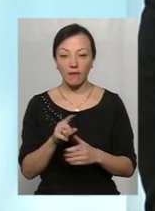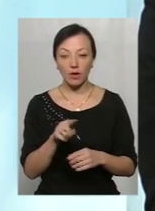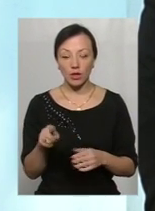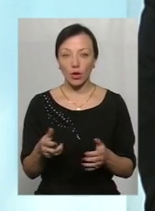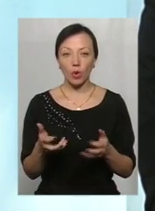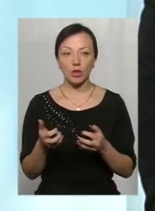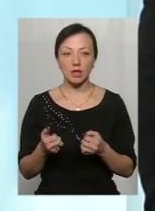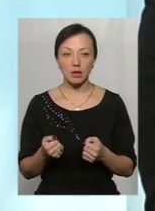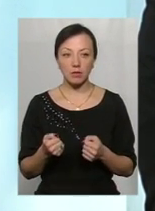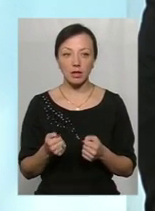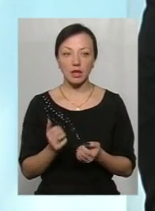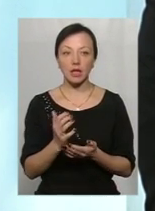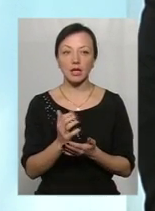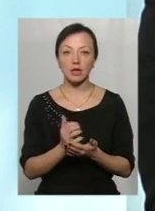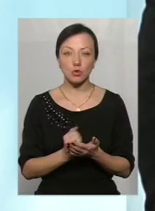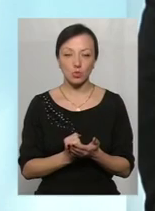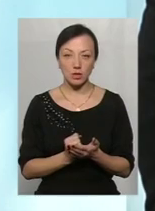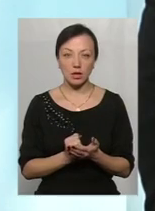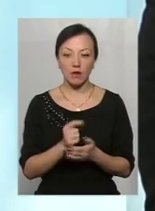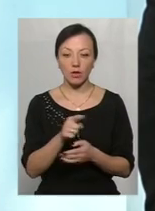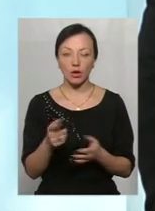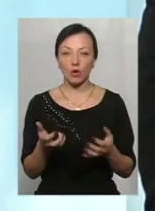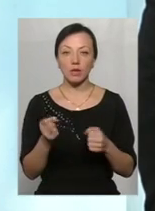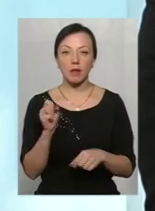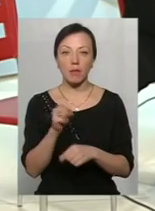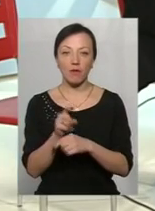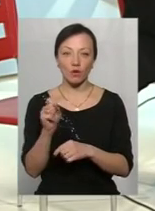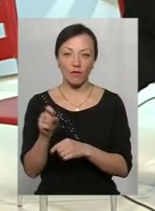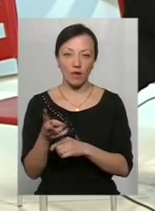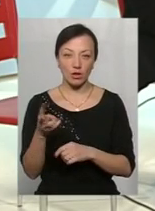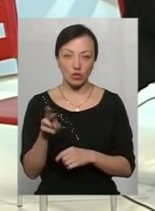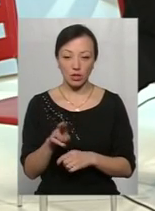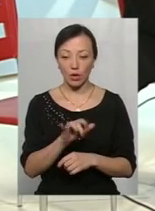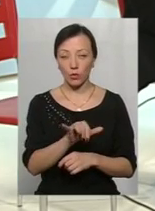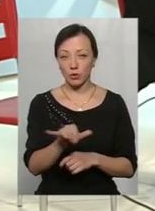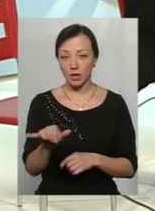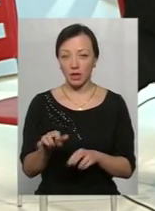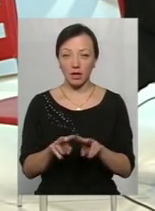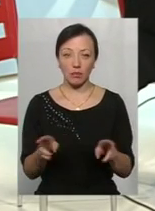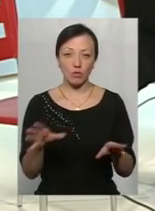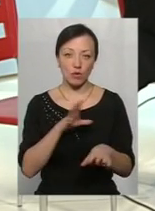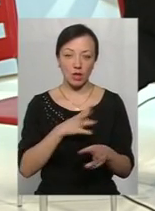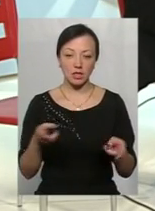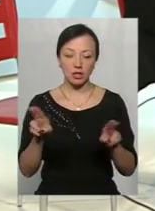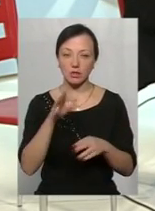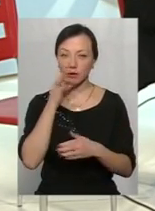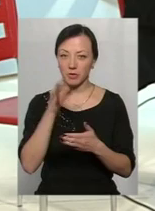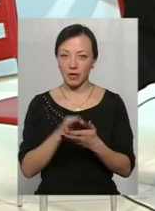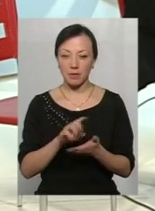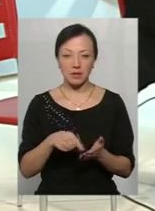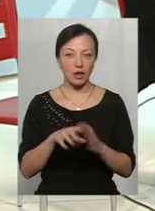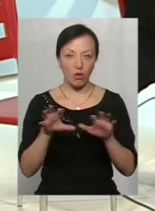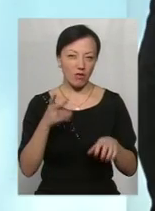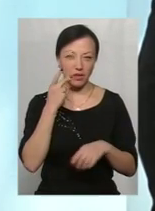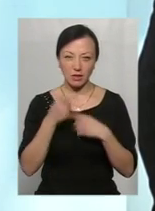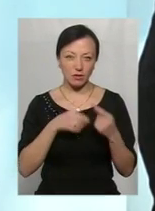отримали ресурси, вони отримали повноваження і в них, як і була, залишилася відповідальність. Тобто, міський голова і